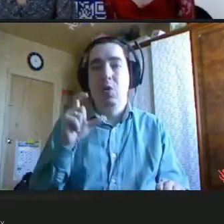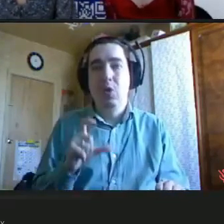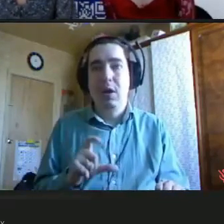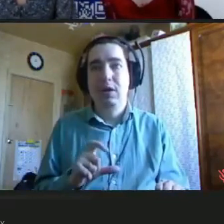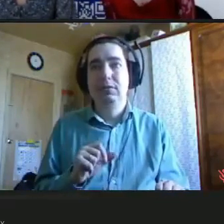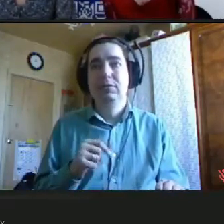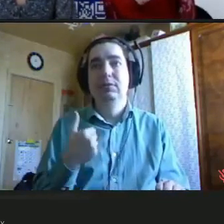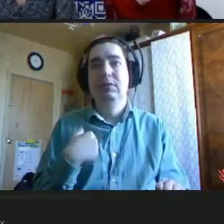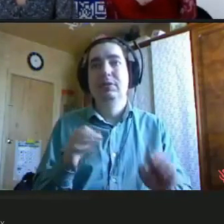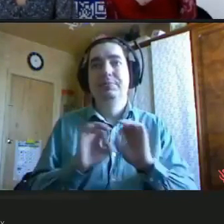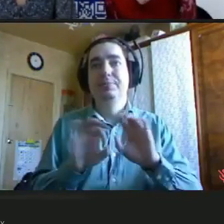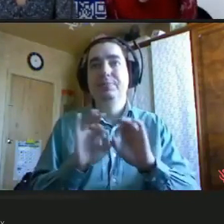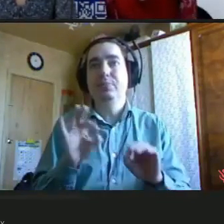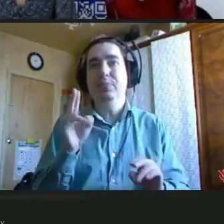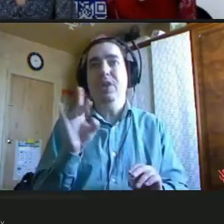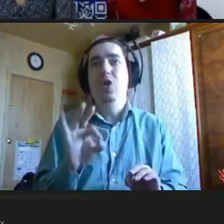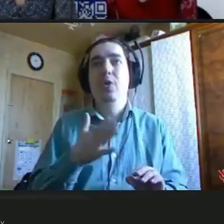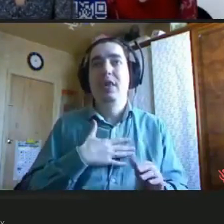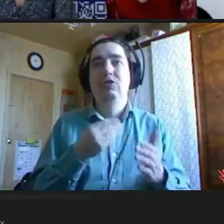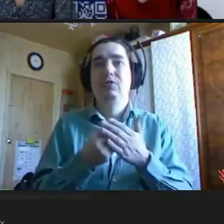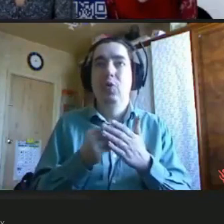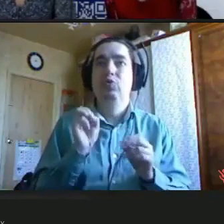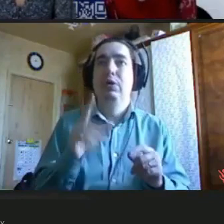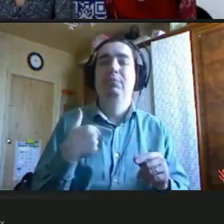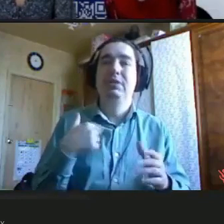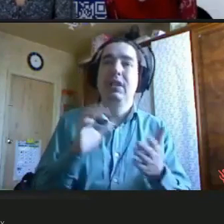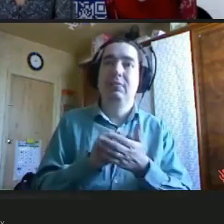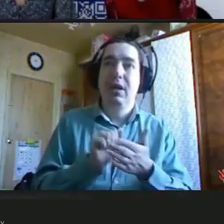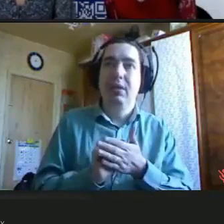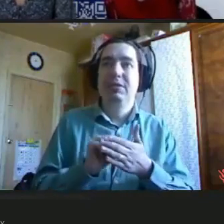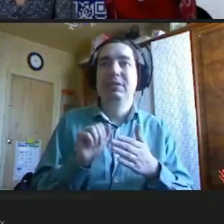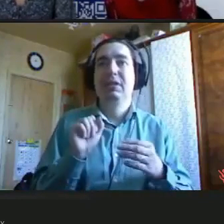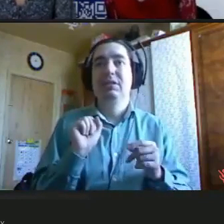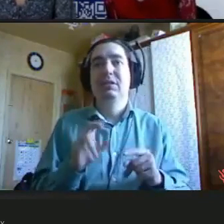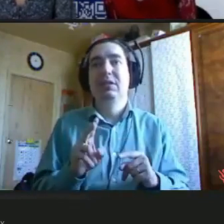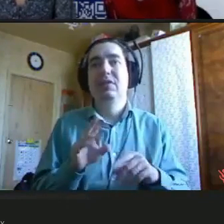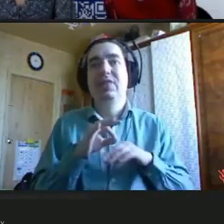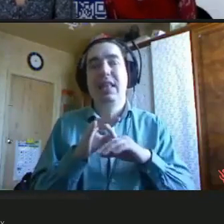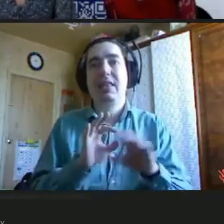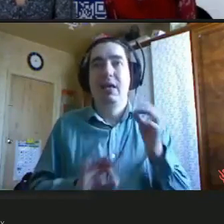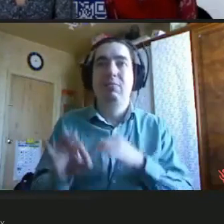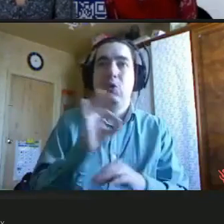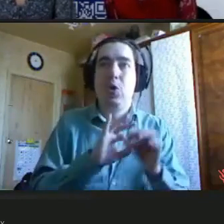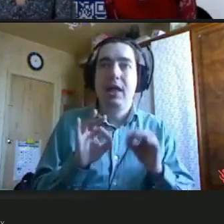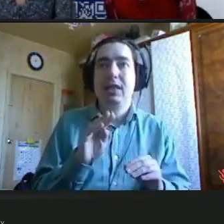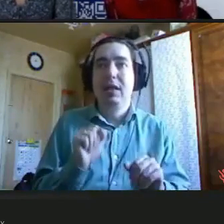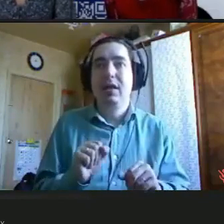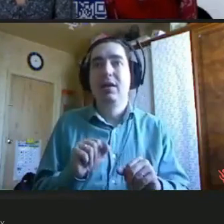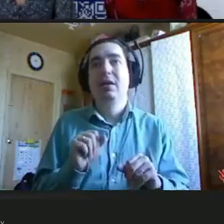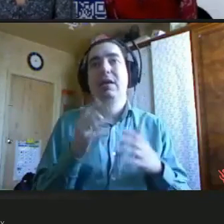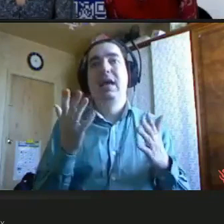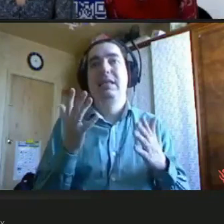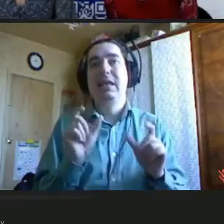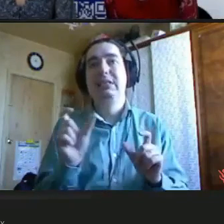расскажу в целом про наш фонд, чем мы занимаемся, как мы пришли к такой политике ведения проектов, и в целом, какие аспекты